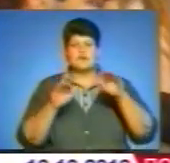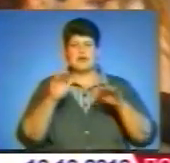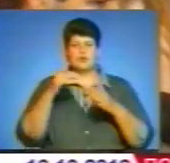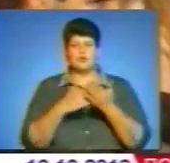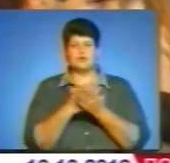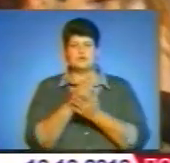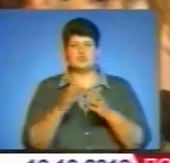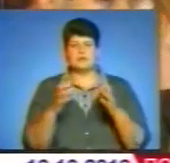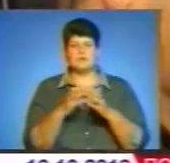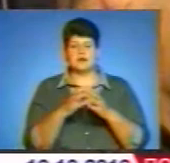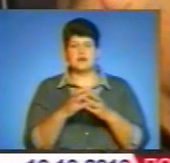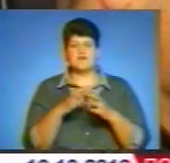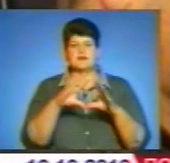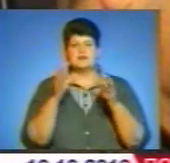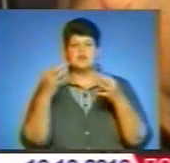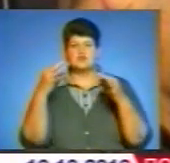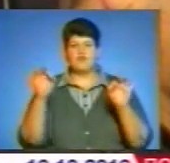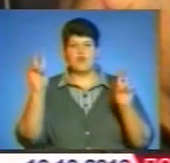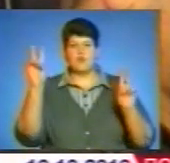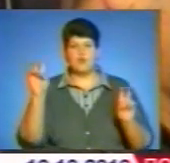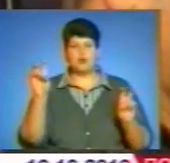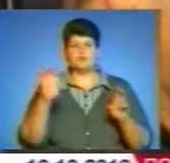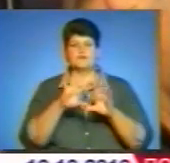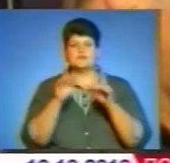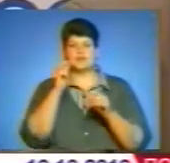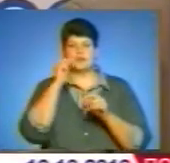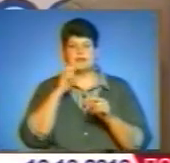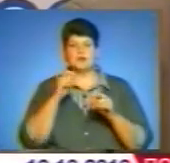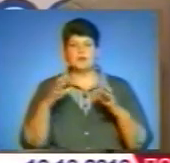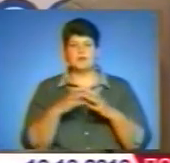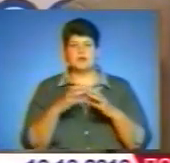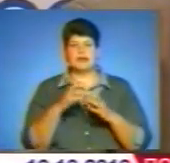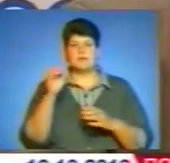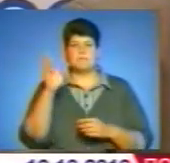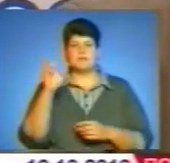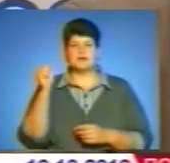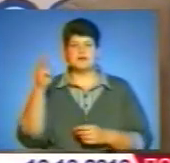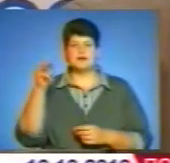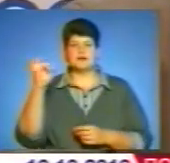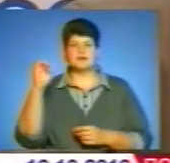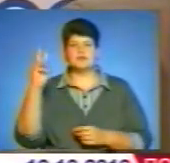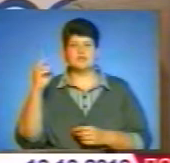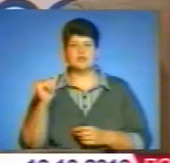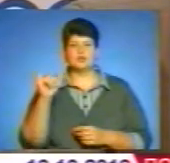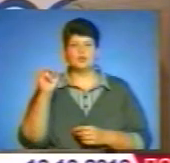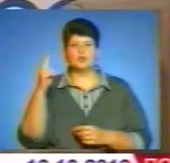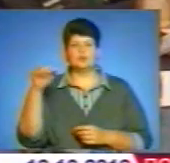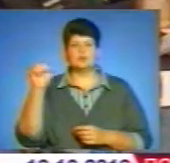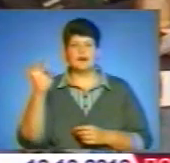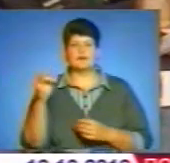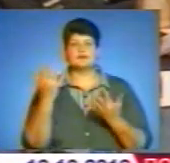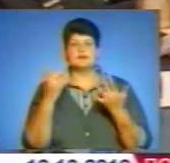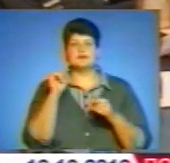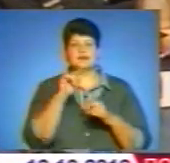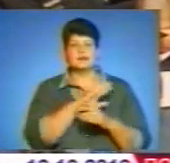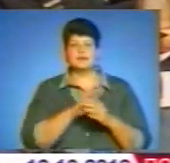кандидати – це менше 2%. У рейтингу політичних партій лідерують Всеукраїнське